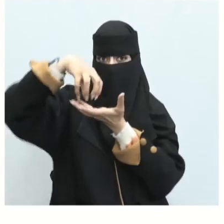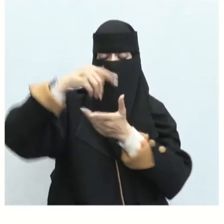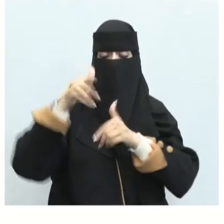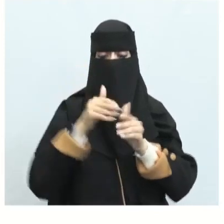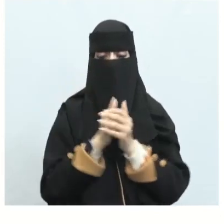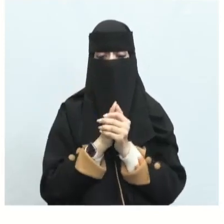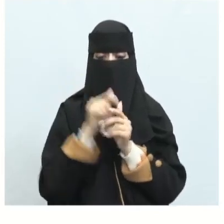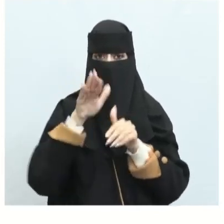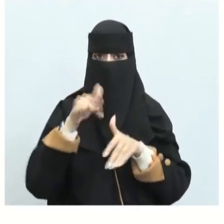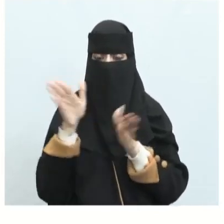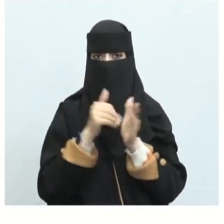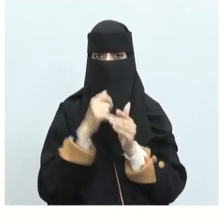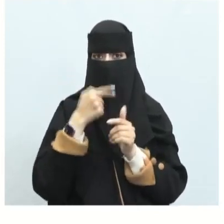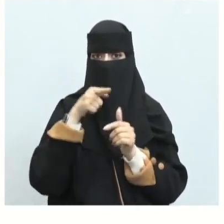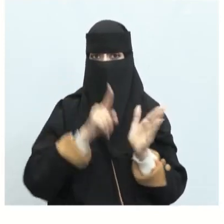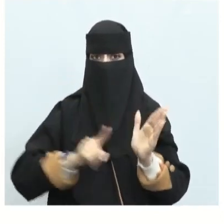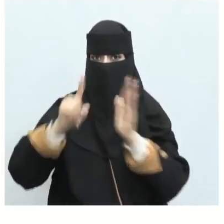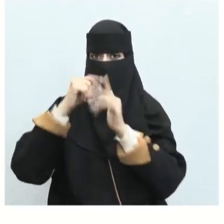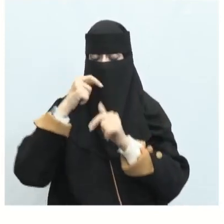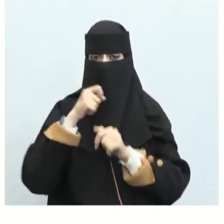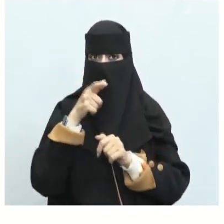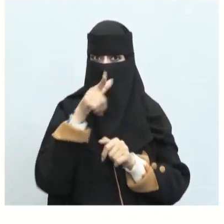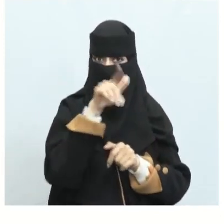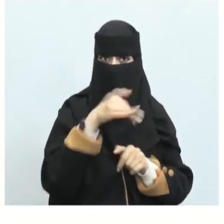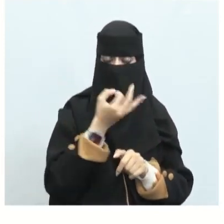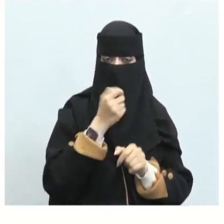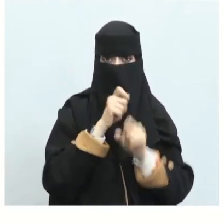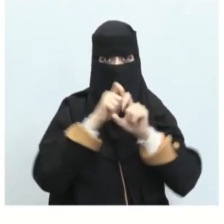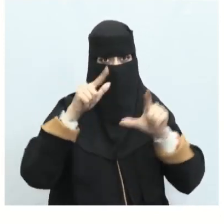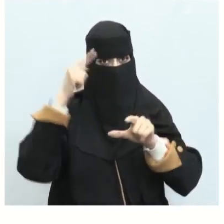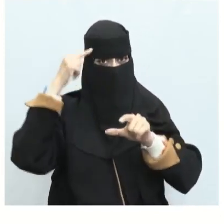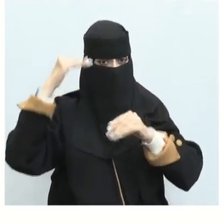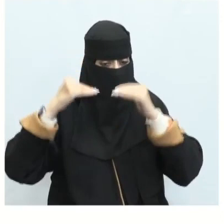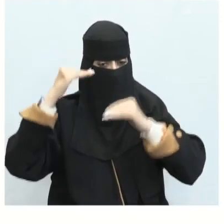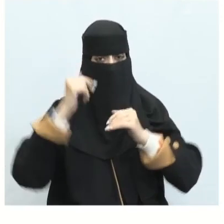تلك الأندية مع أنه هو الذي يقودهم وهو صاحب الرأي الراجح